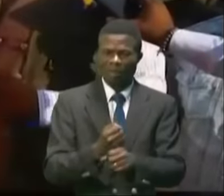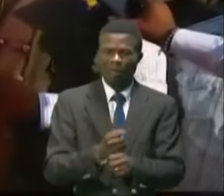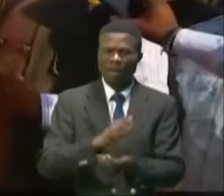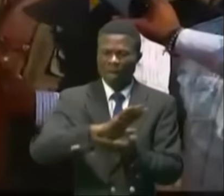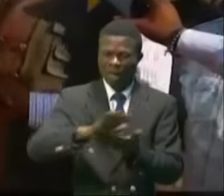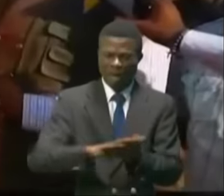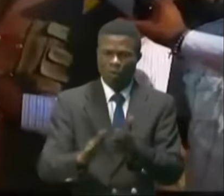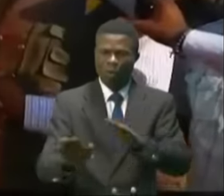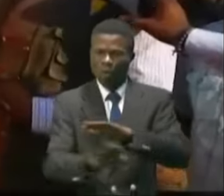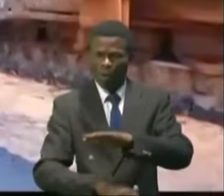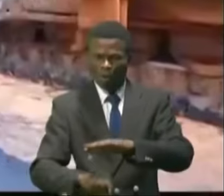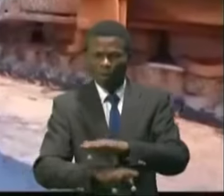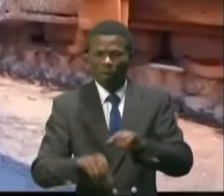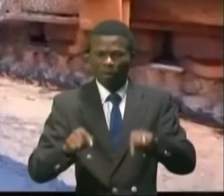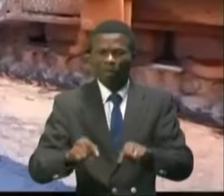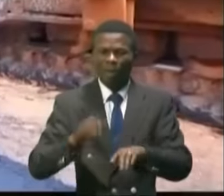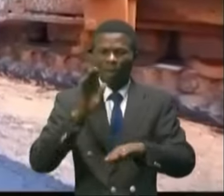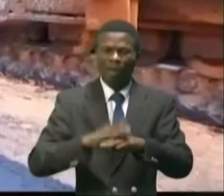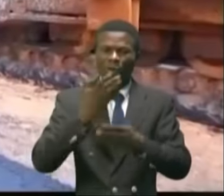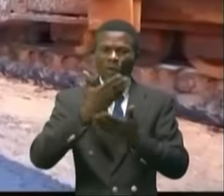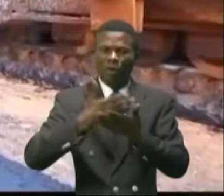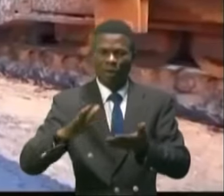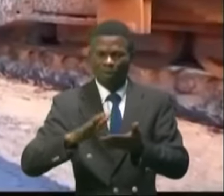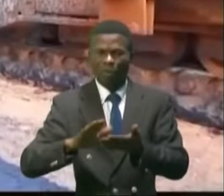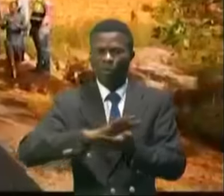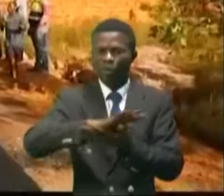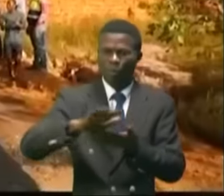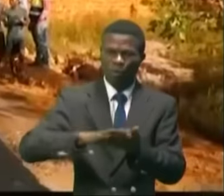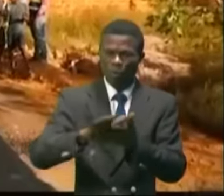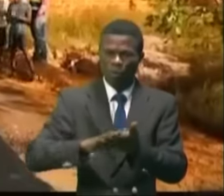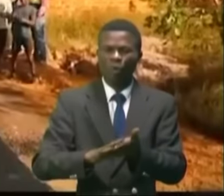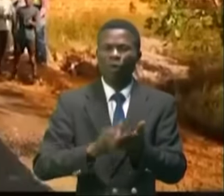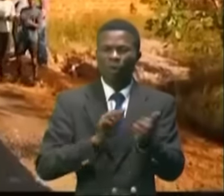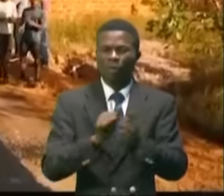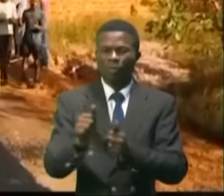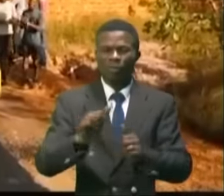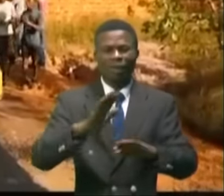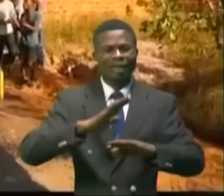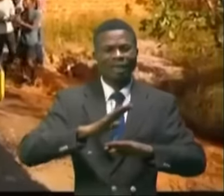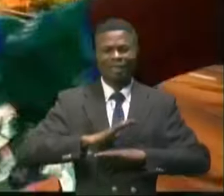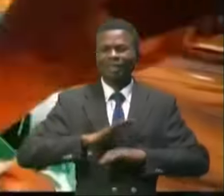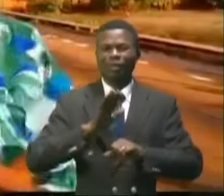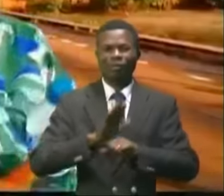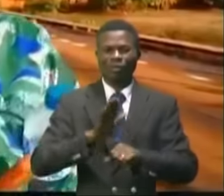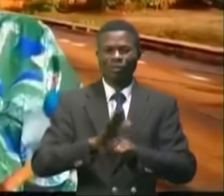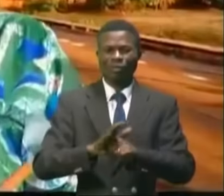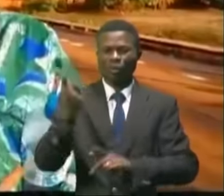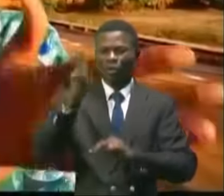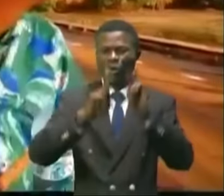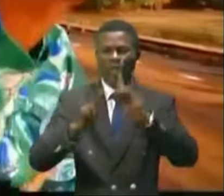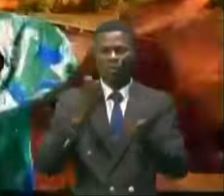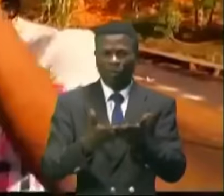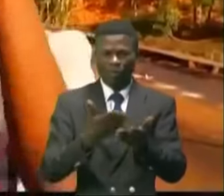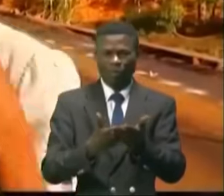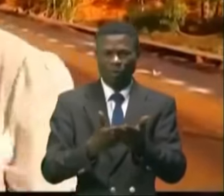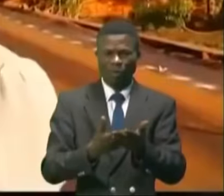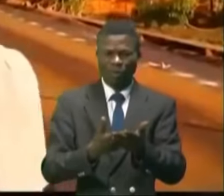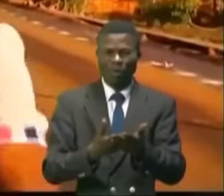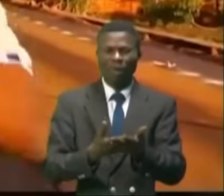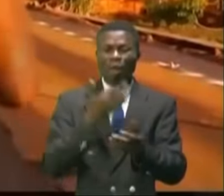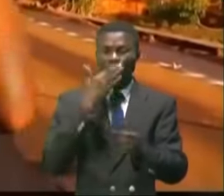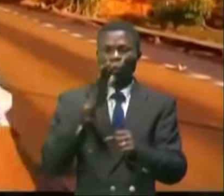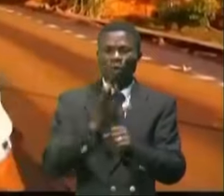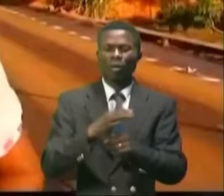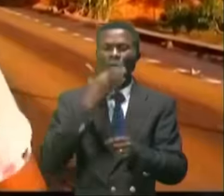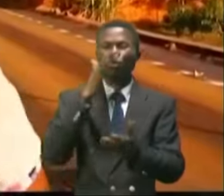de base, et là nous sommes sur la couche de roulement qui est l'asphalte. Un motif de soulagement pour les habitants. Ils ont ovationné